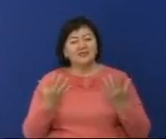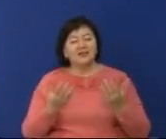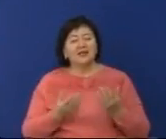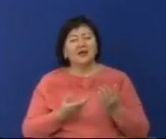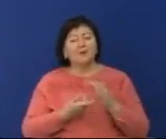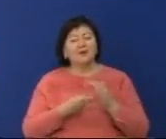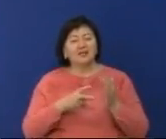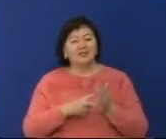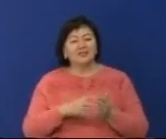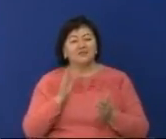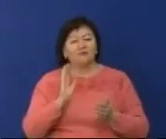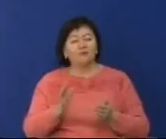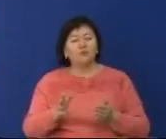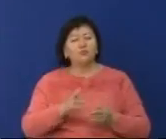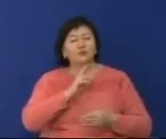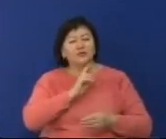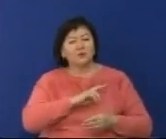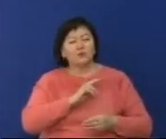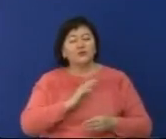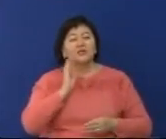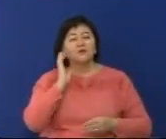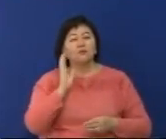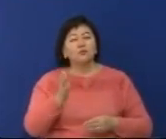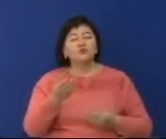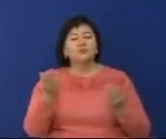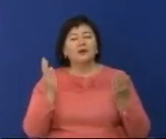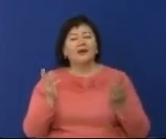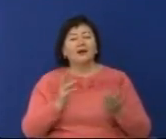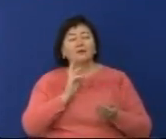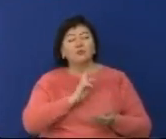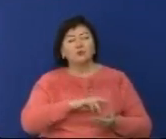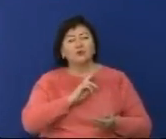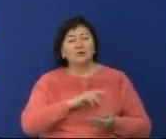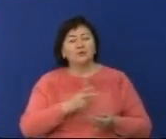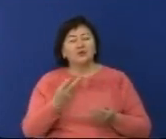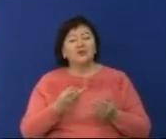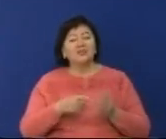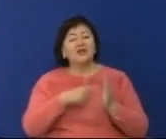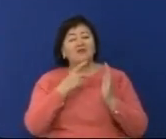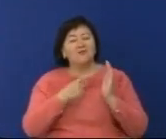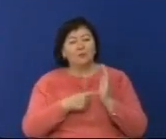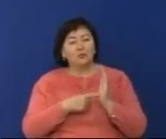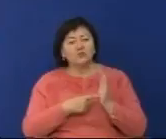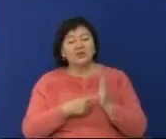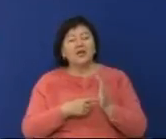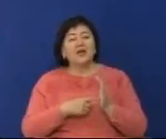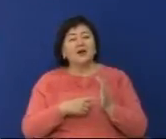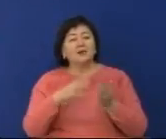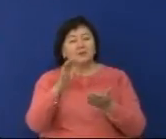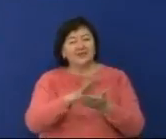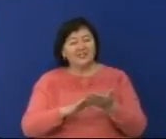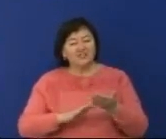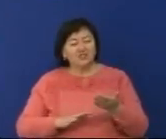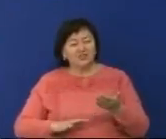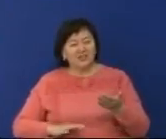аталған компаниямен әріптестіктің келешегі туралы жаңа инвестиция тартуы мәселелері сөз болды. Майкл Уирт біздің